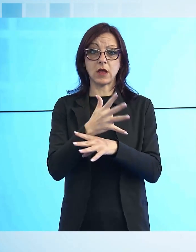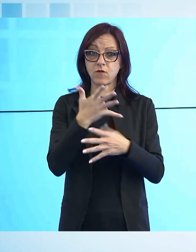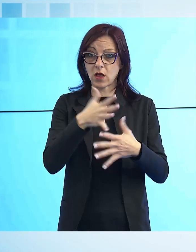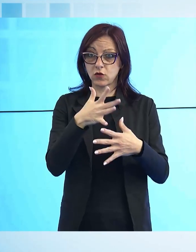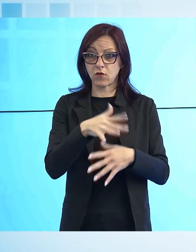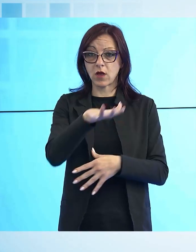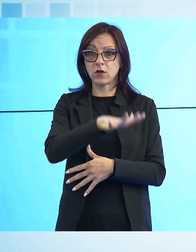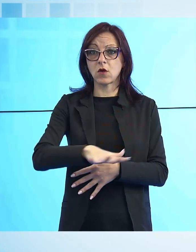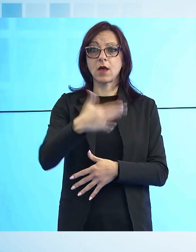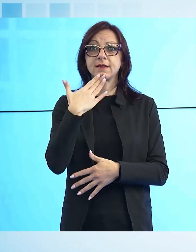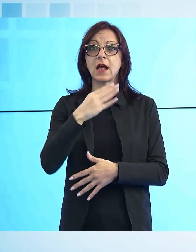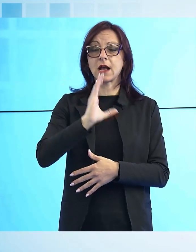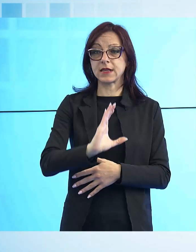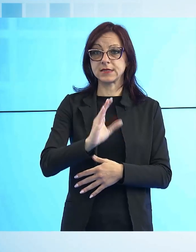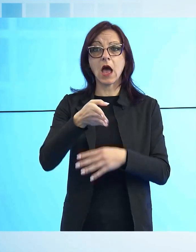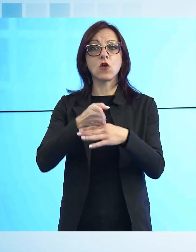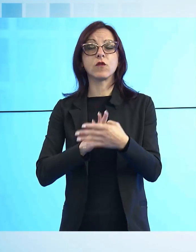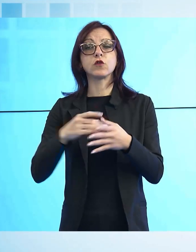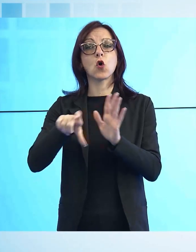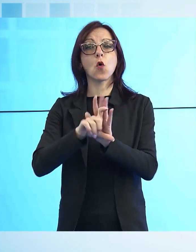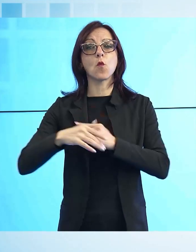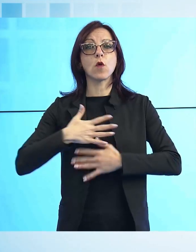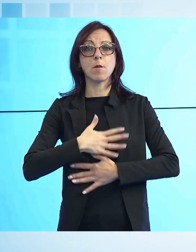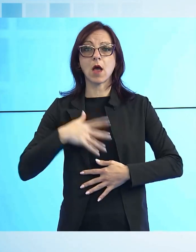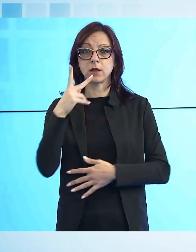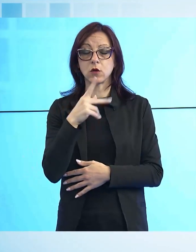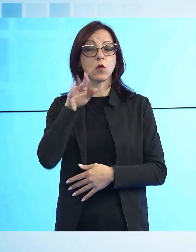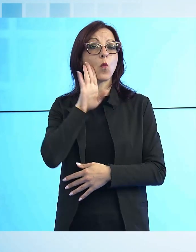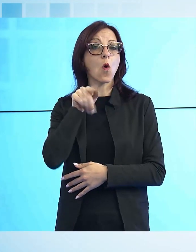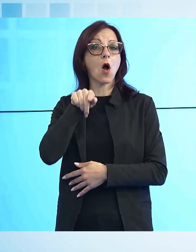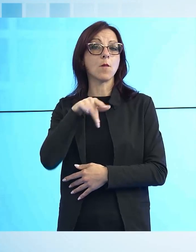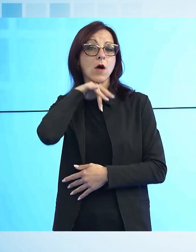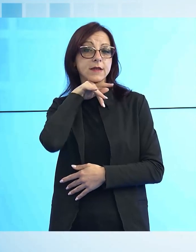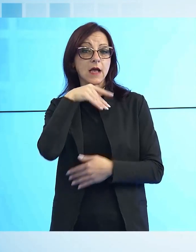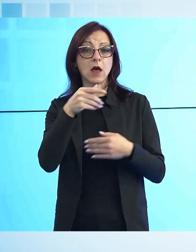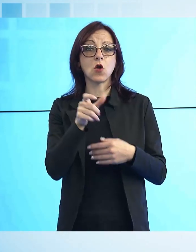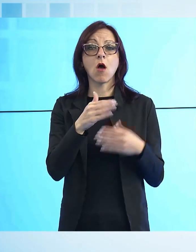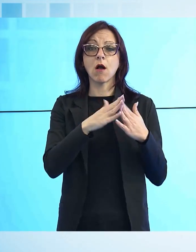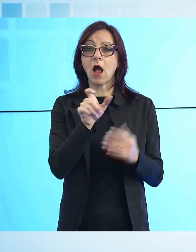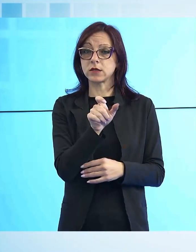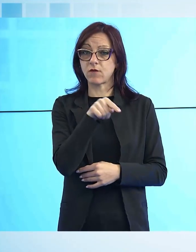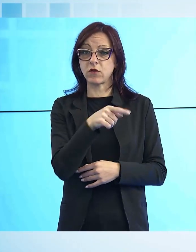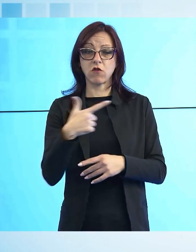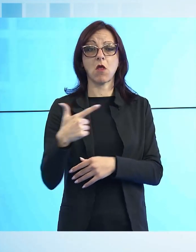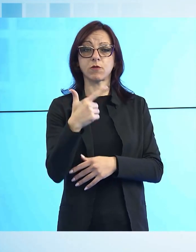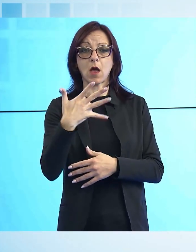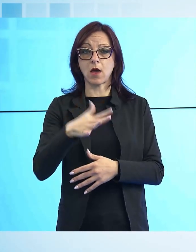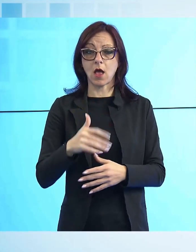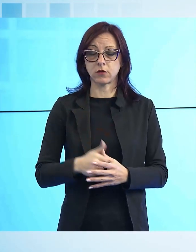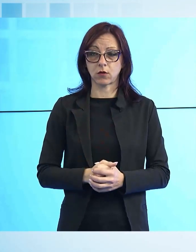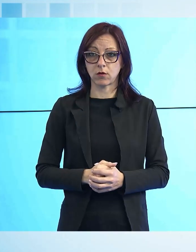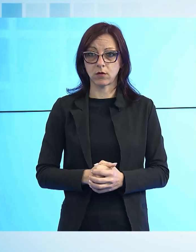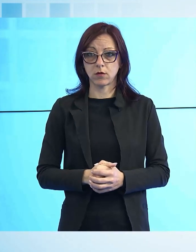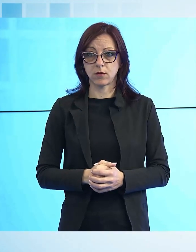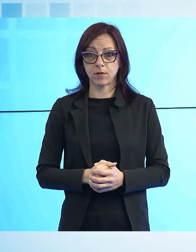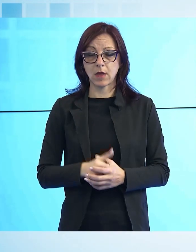del comune di Bani di Lucca, dove appunto un anziano ha sparato ad un vicino. I carabinieri sono stati avvisati da